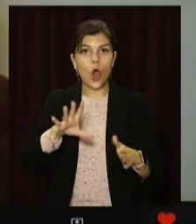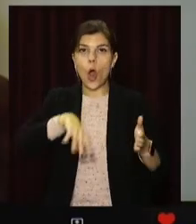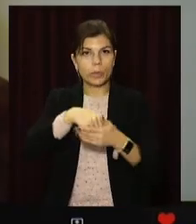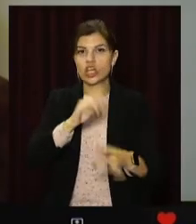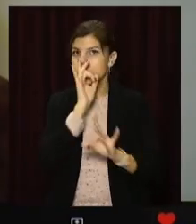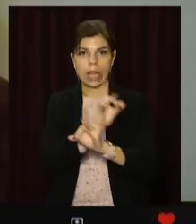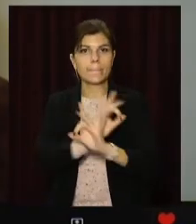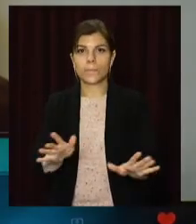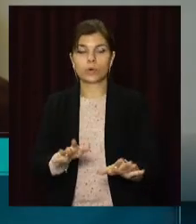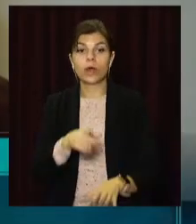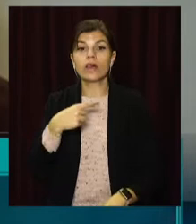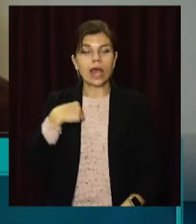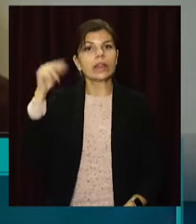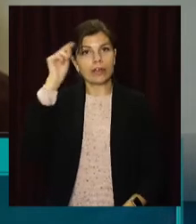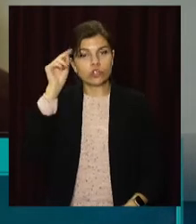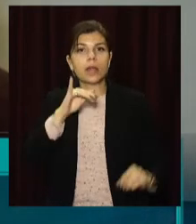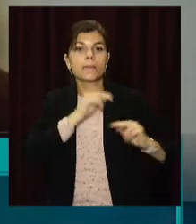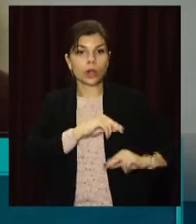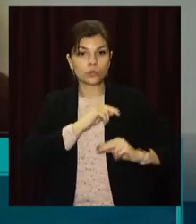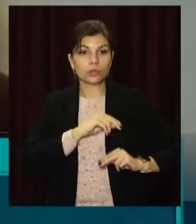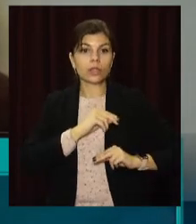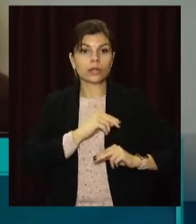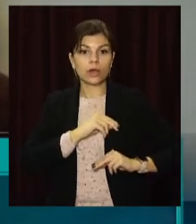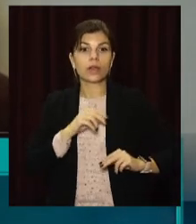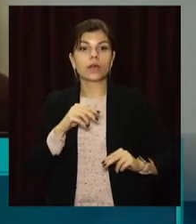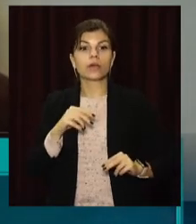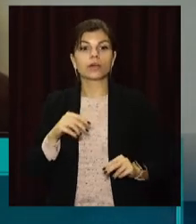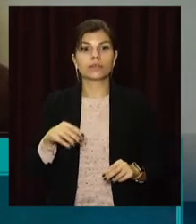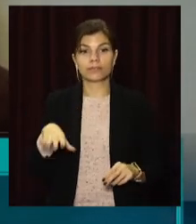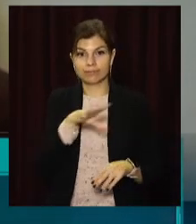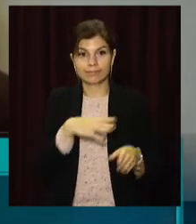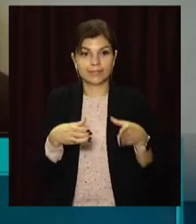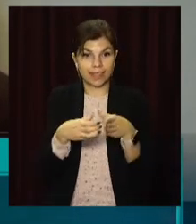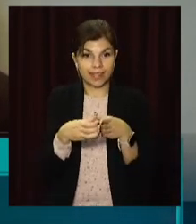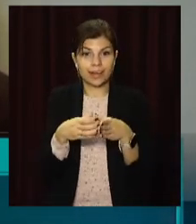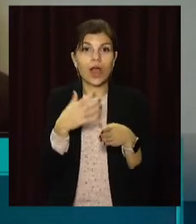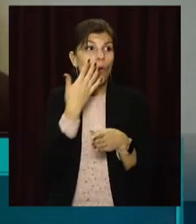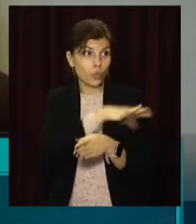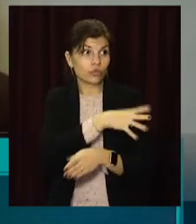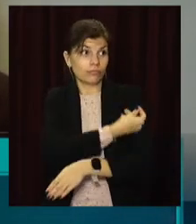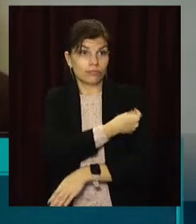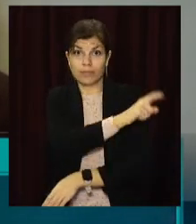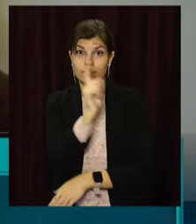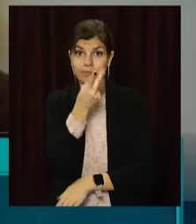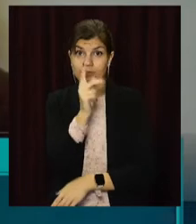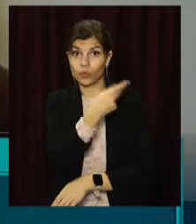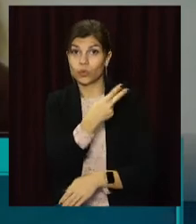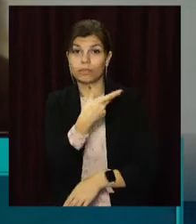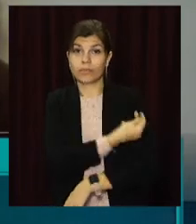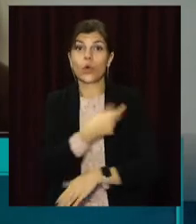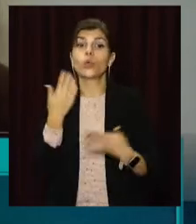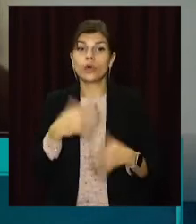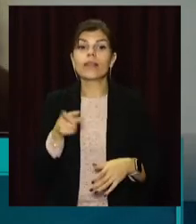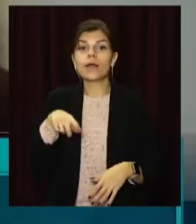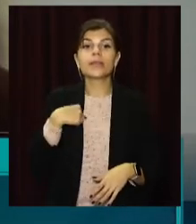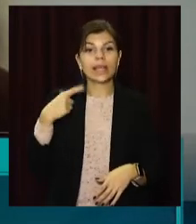навчаюся і працюю. На роботі усі колеги вже мають по два щеплення. І там, де я